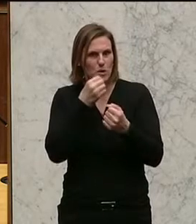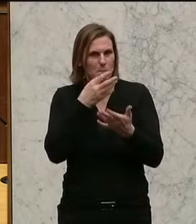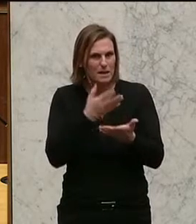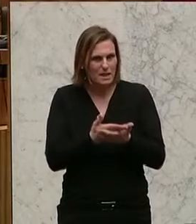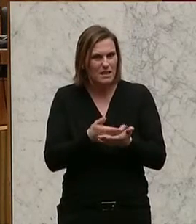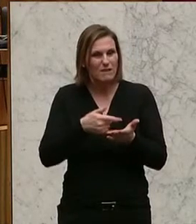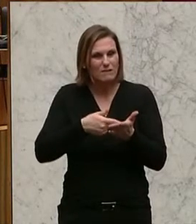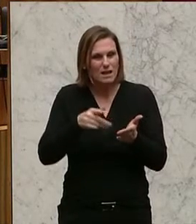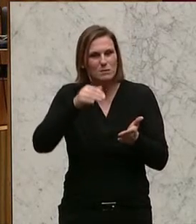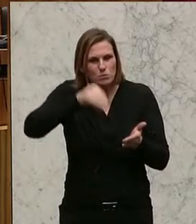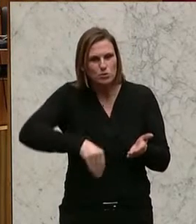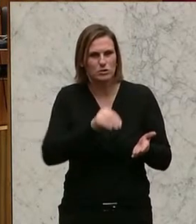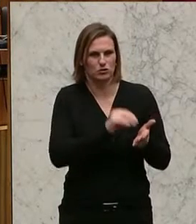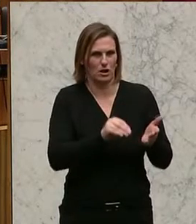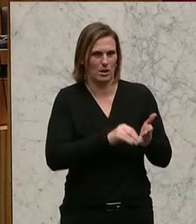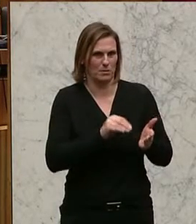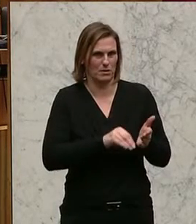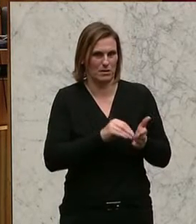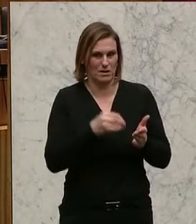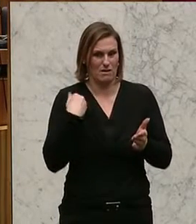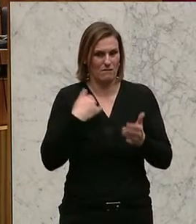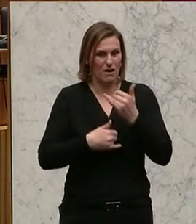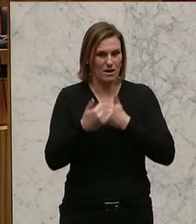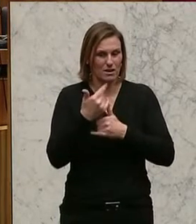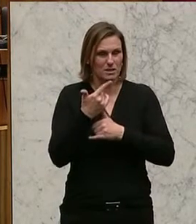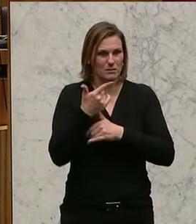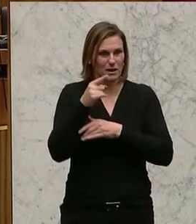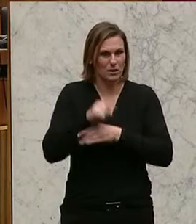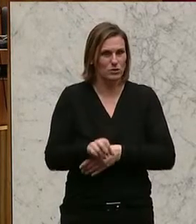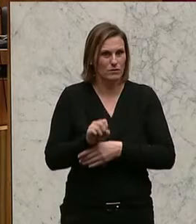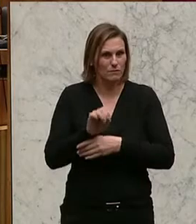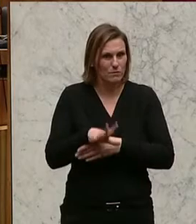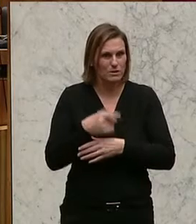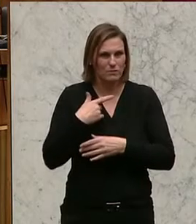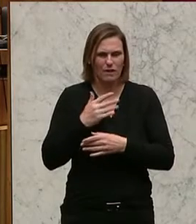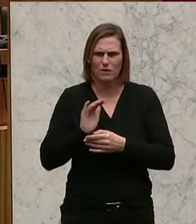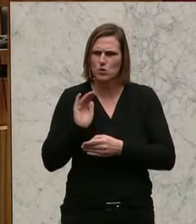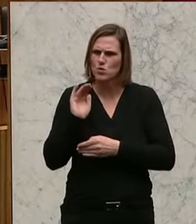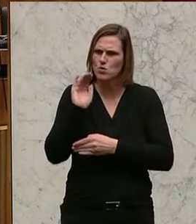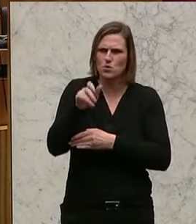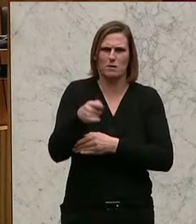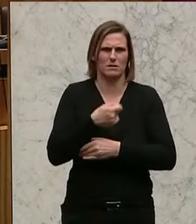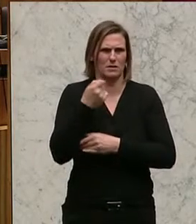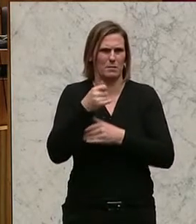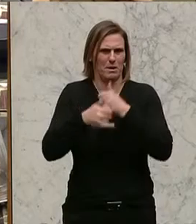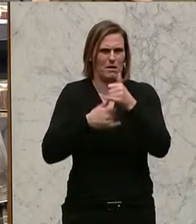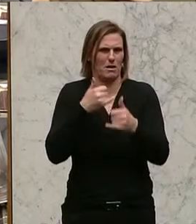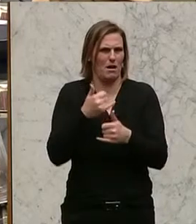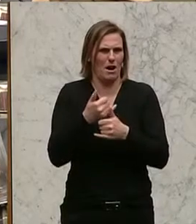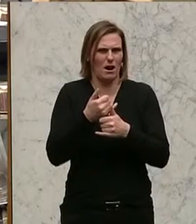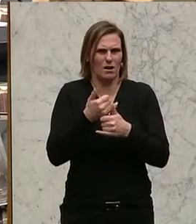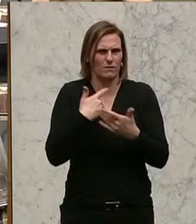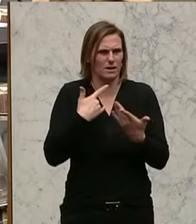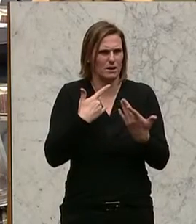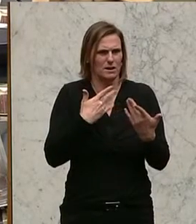Versagen erwähnt werden muss. Das Jahr 2015 ist das Kulminationsjahr des Versagens. Niemand, ich sage noch